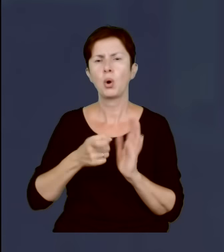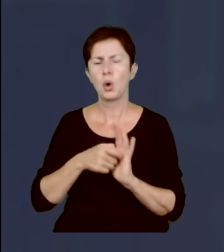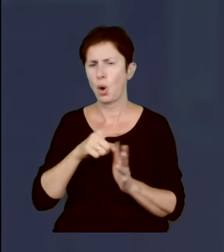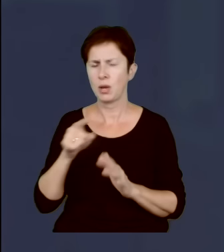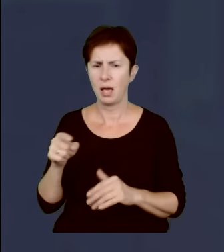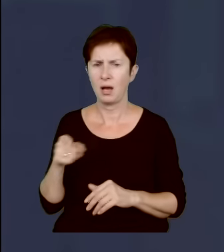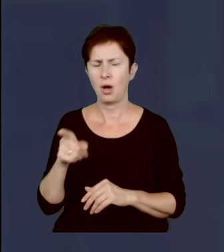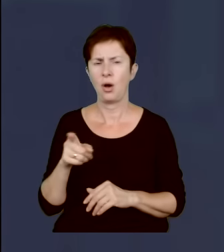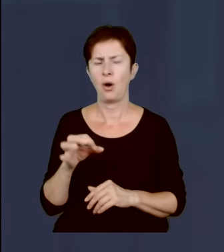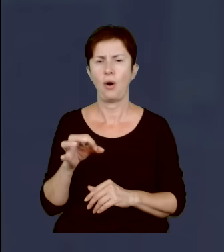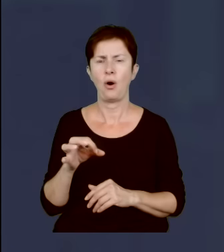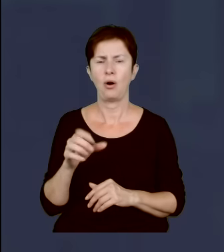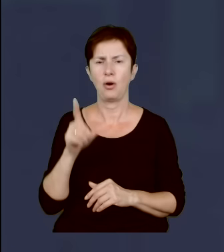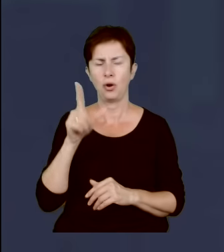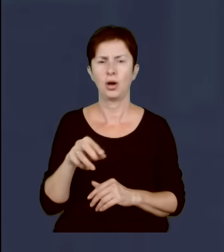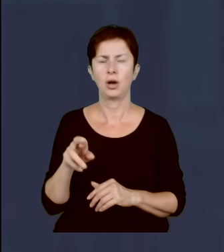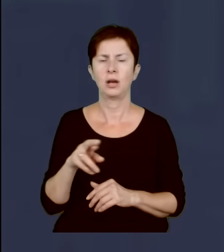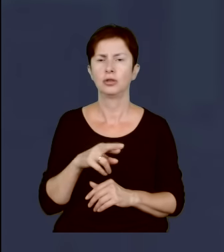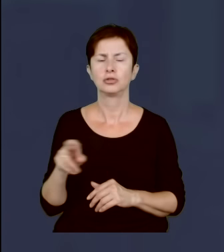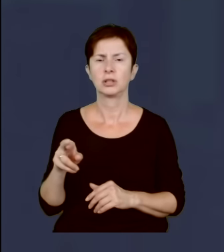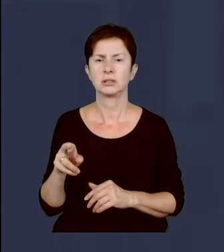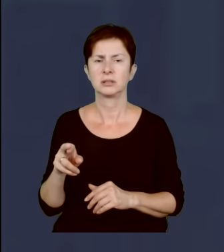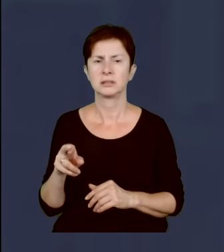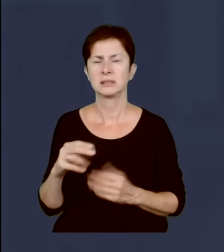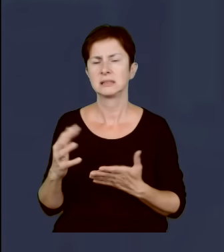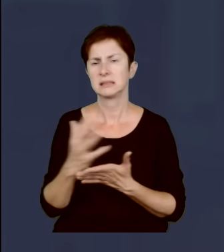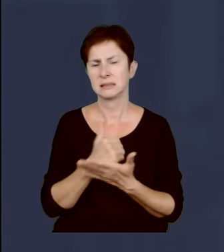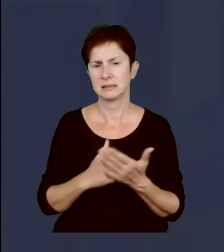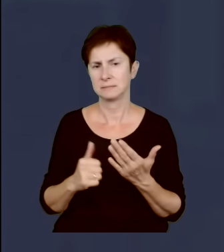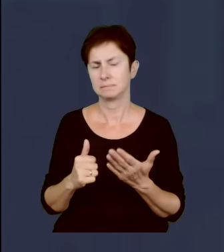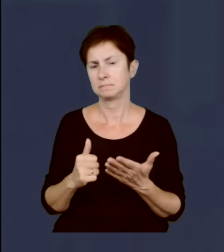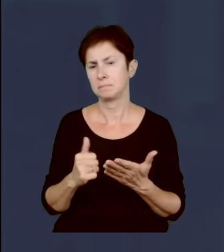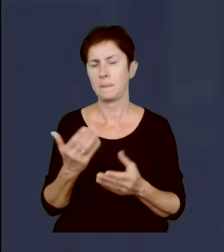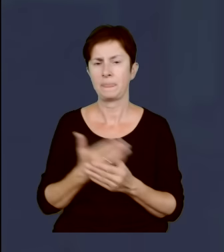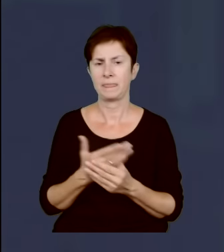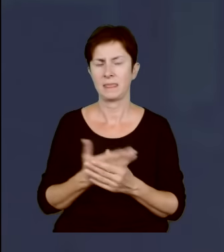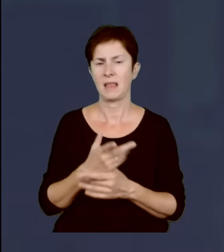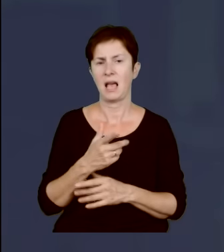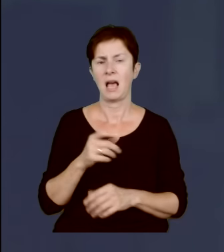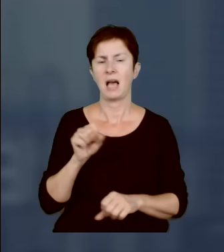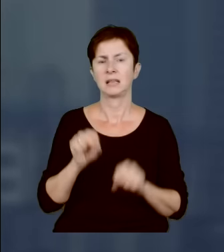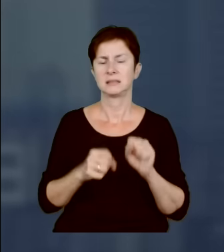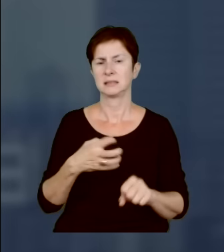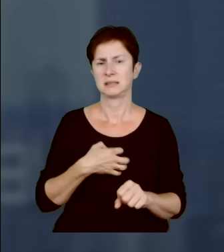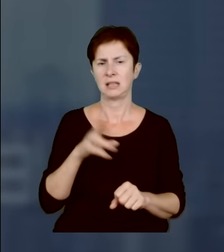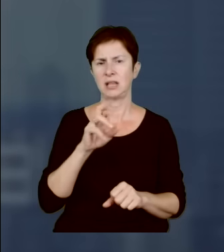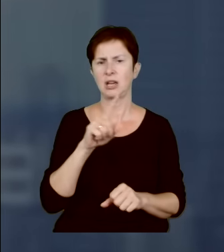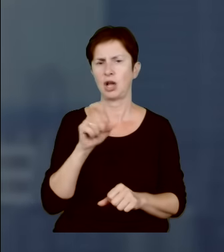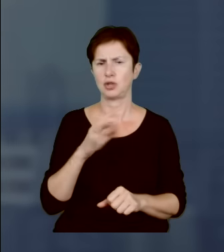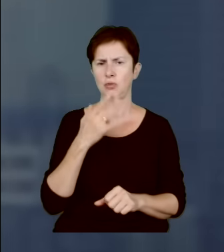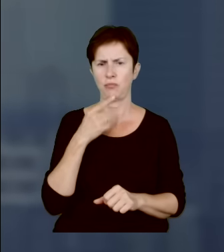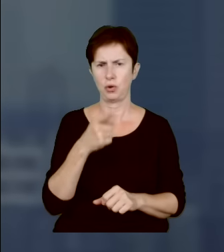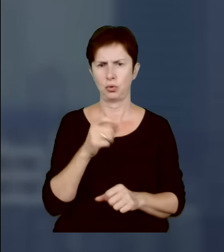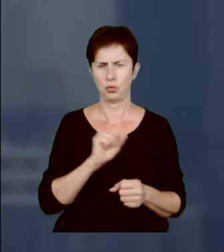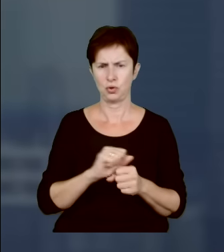rzecznika tak dyscyplinarnego, żeby zabrać te dokumenty od rzecznika dyscyplinarnego, a sędzia Radzik twierdzi, no przepraszam, ale tu są wszędzie